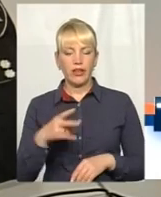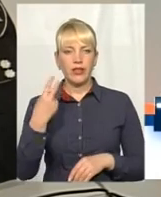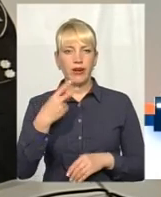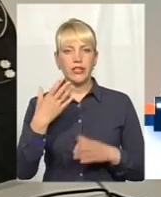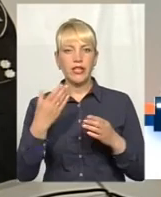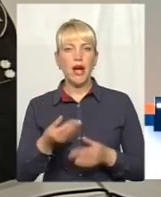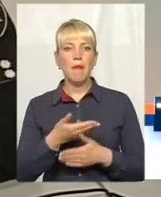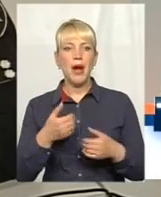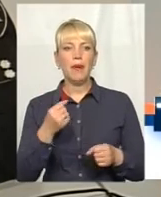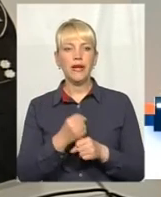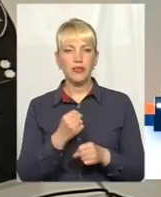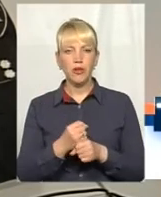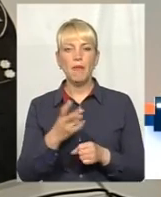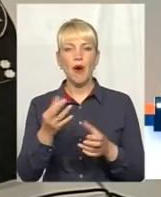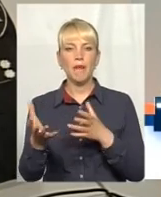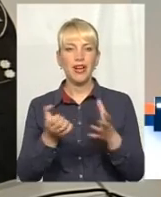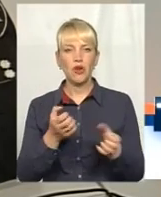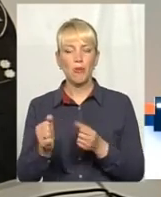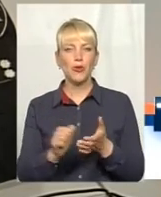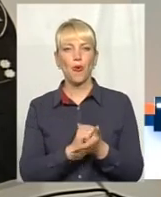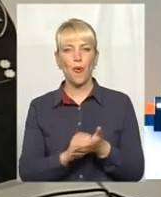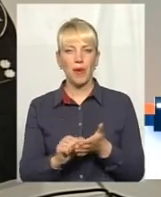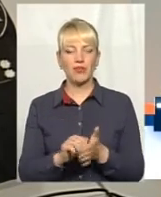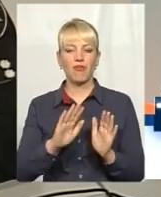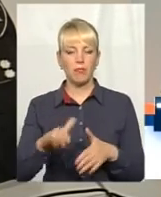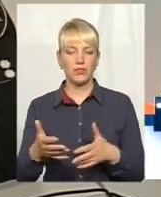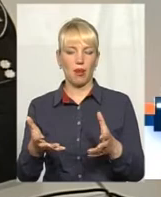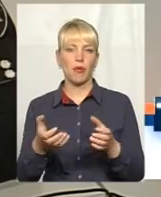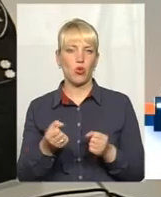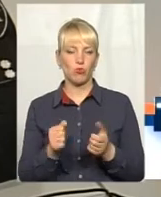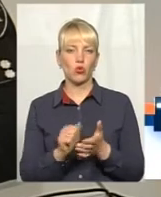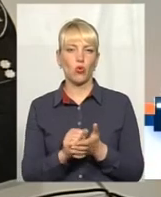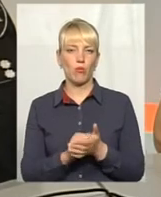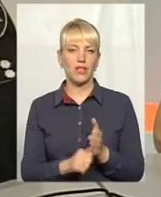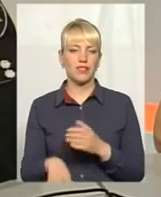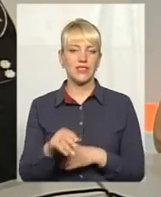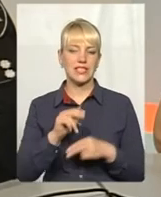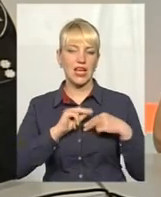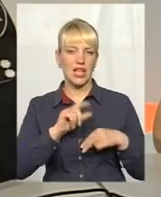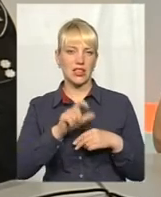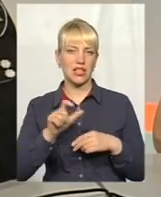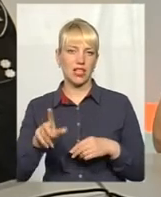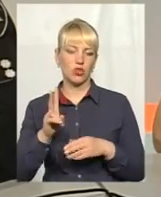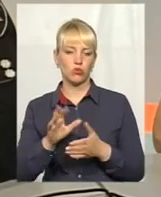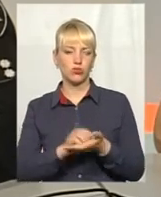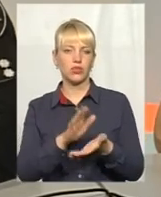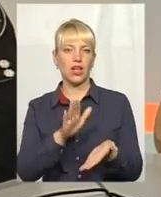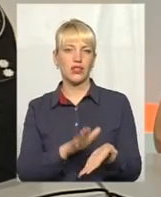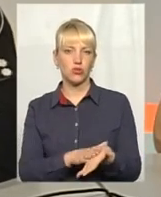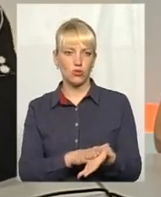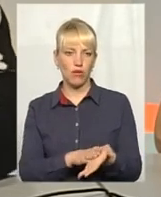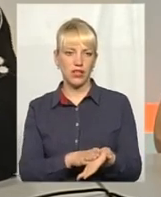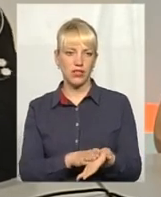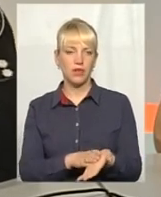працюємо по прийому документів. Після прийому документів потім всі кандидати, які будуть зареєстровані, ми